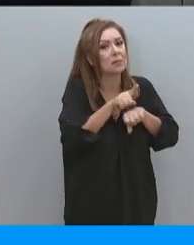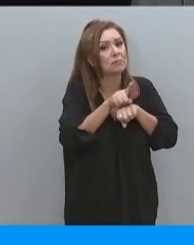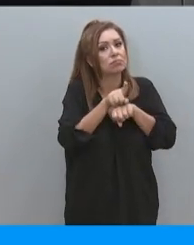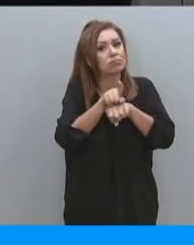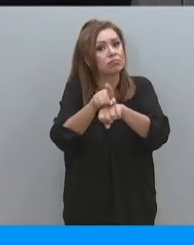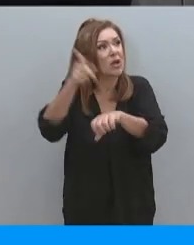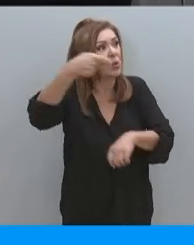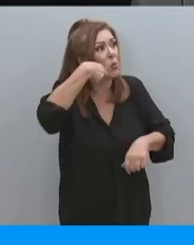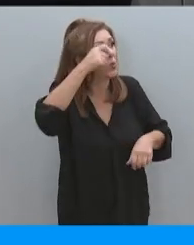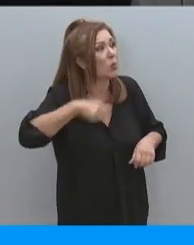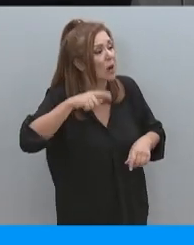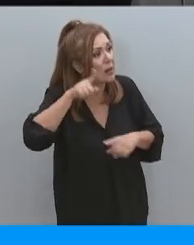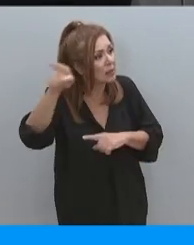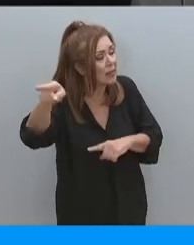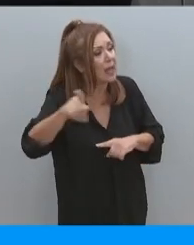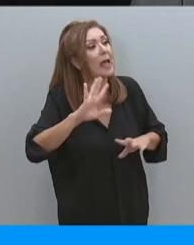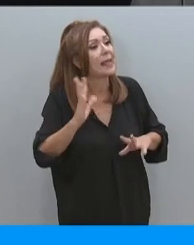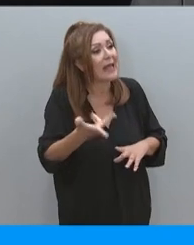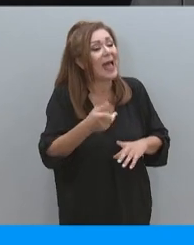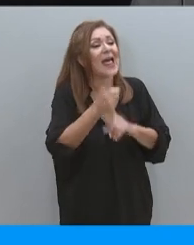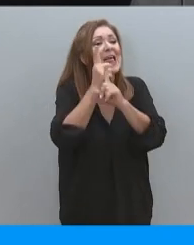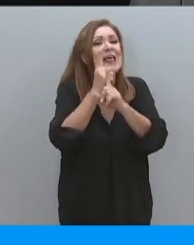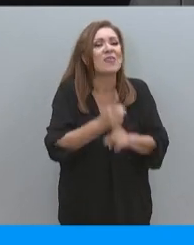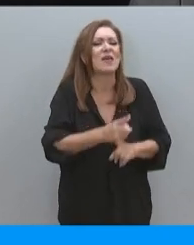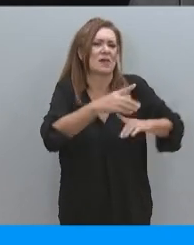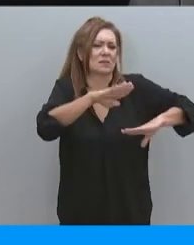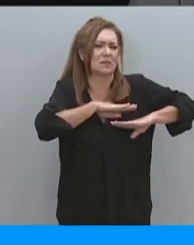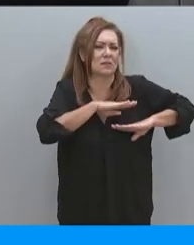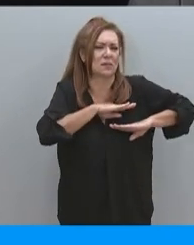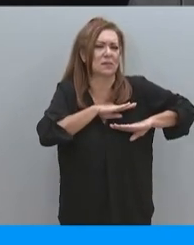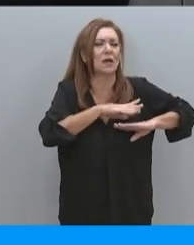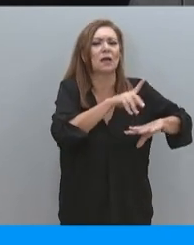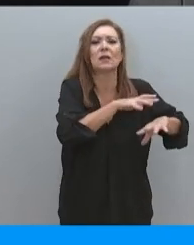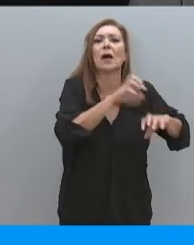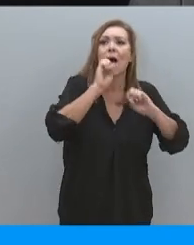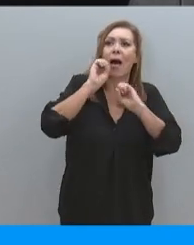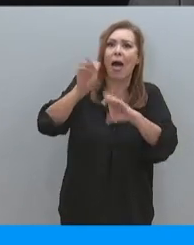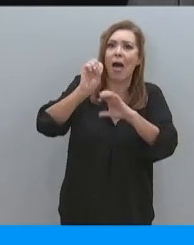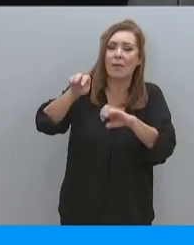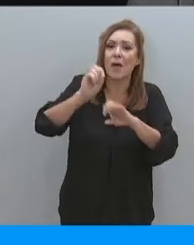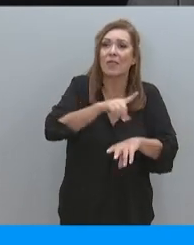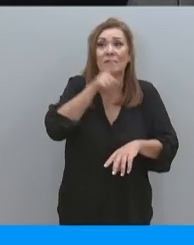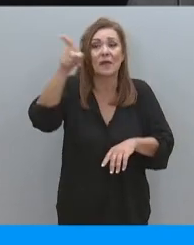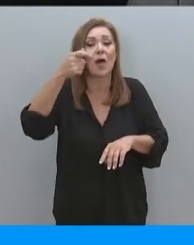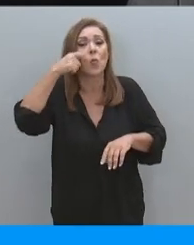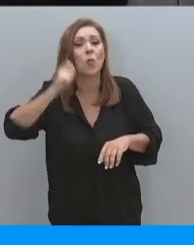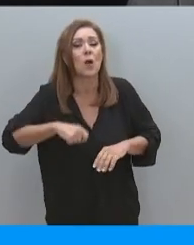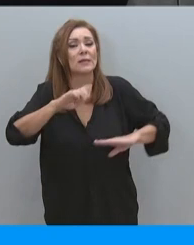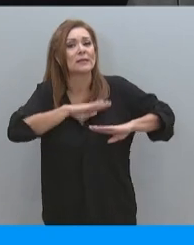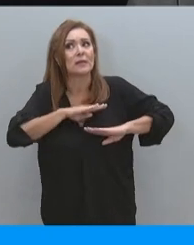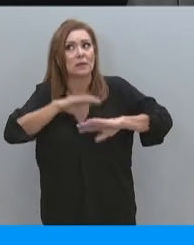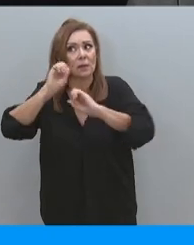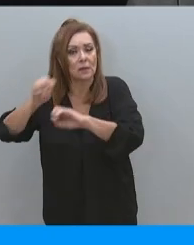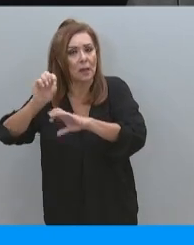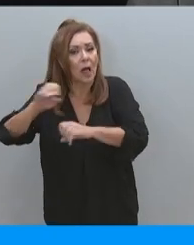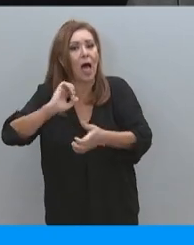Ουκρανία, όπως και εκπαιδευτές των ειδικών δυνάμεων για να εκπαιδεύσουν Ουκρανούς στρατιώτες όπως έχει γραφτεί στον